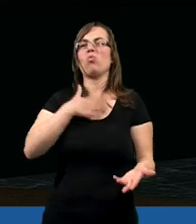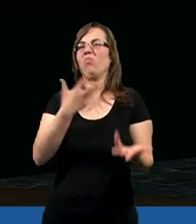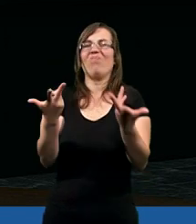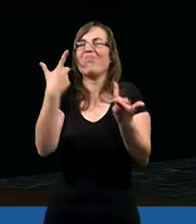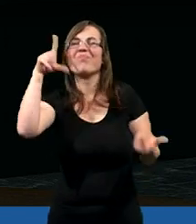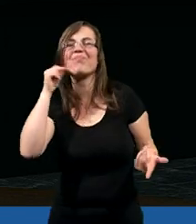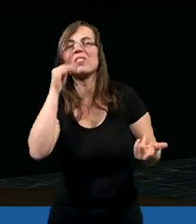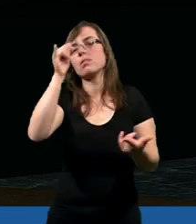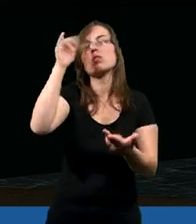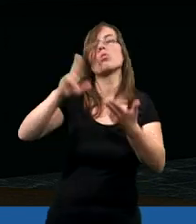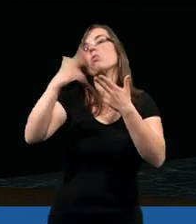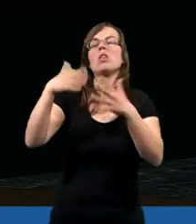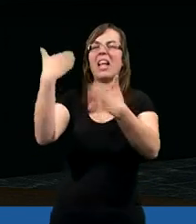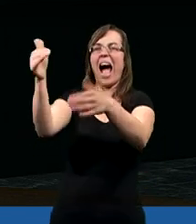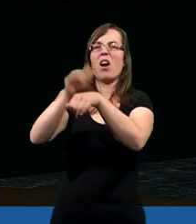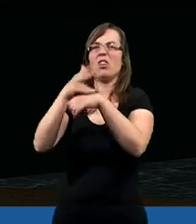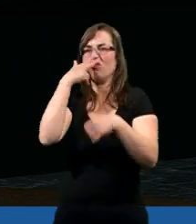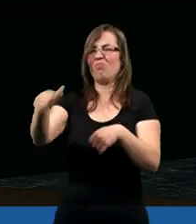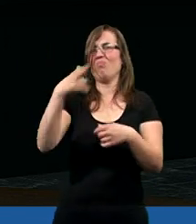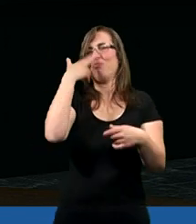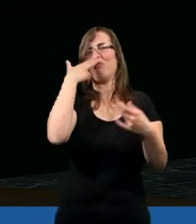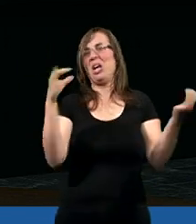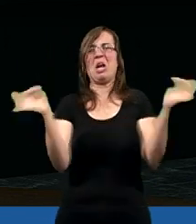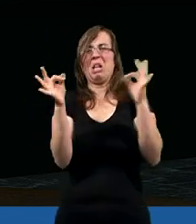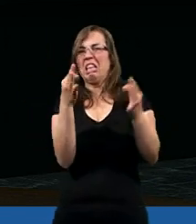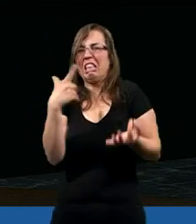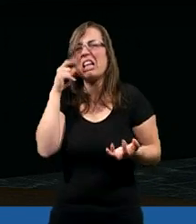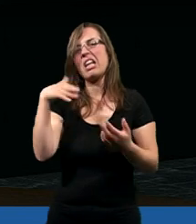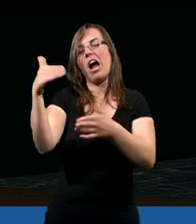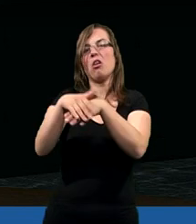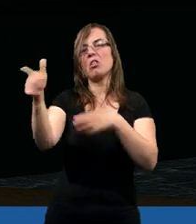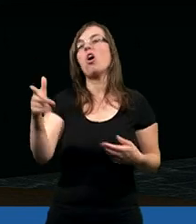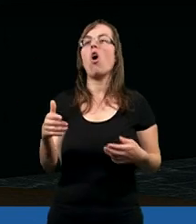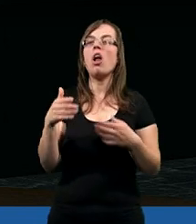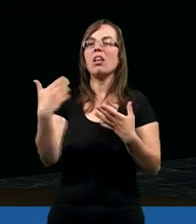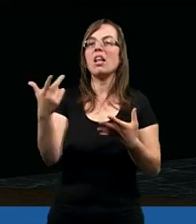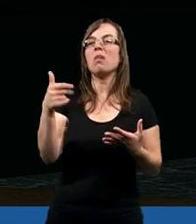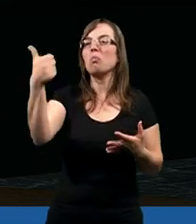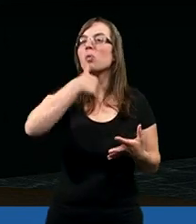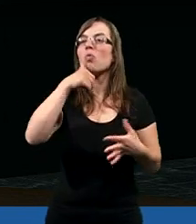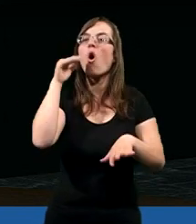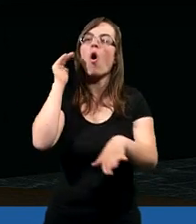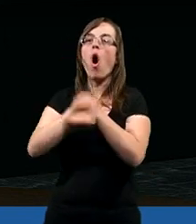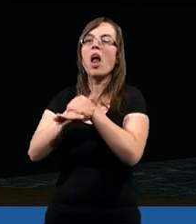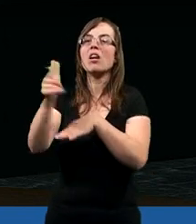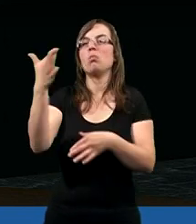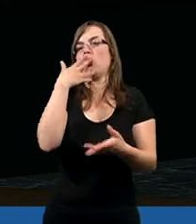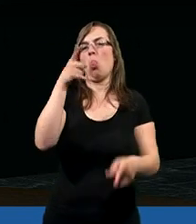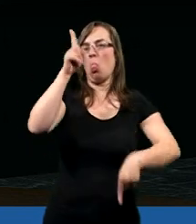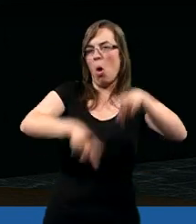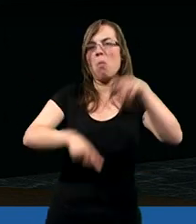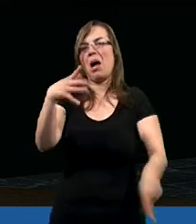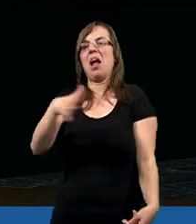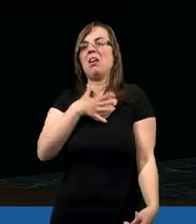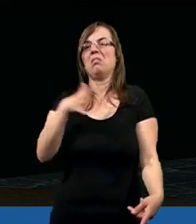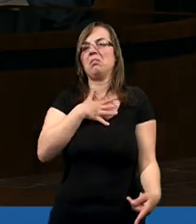mogła go palić. Dała koleżance. Mówi, zobacz, co to za papierosy jakieś dali. Ona mówi, spróbowała tego papierosa,